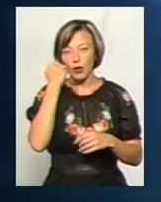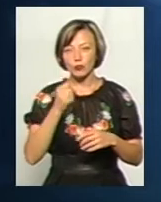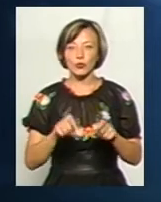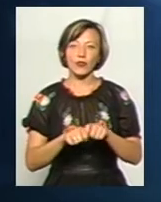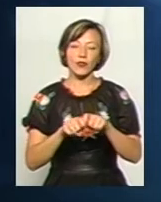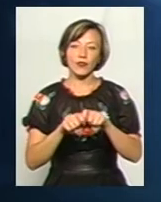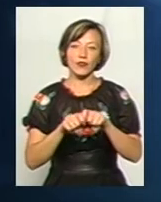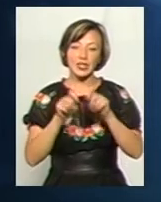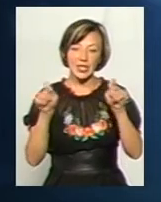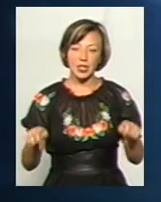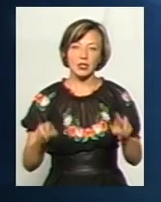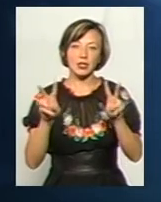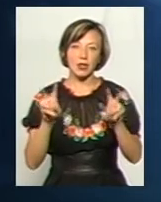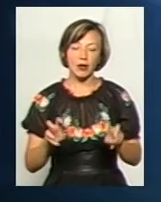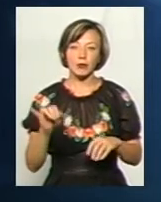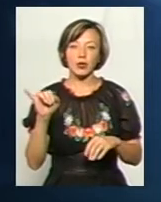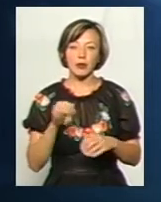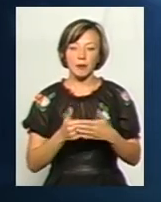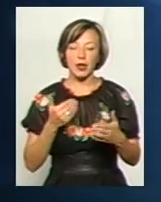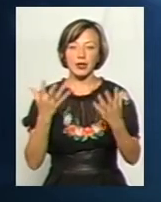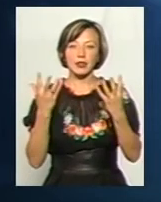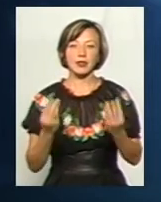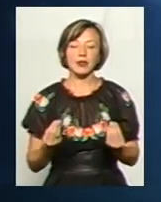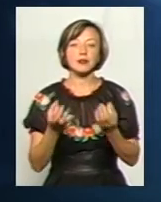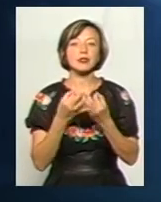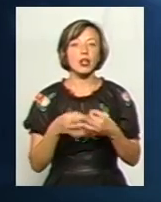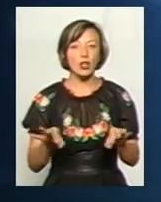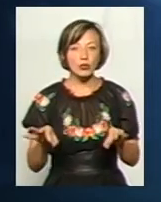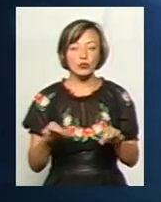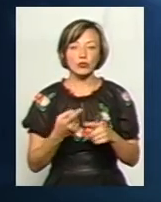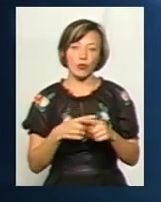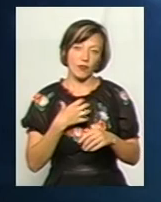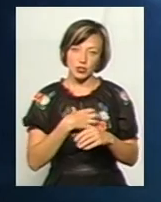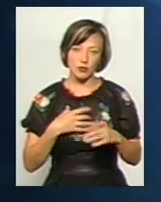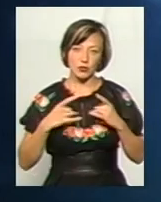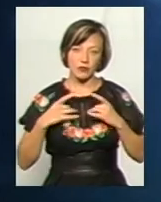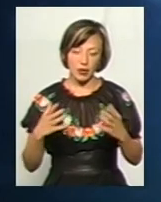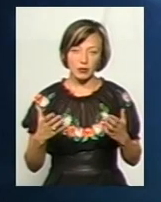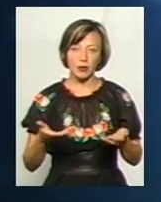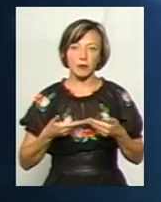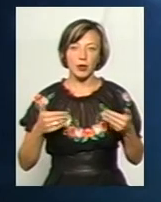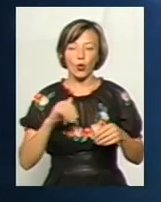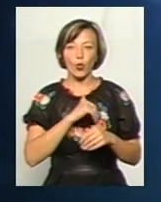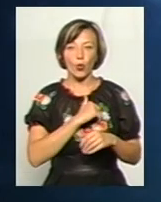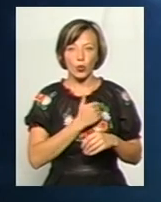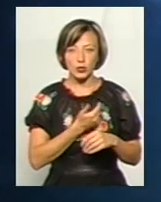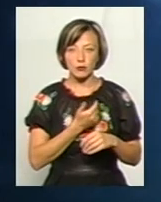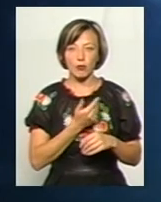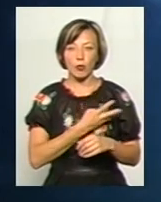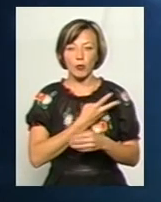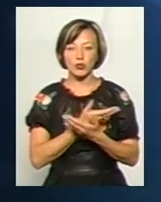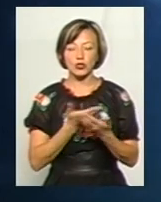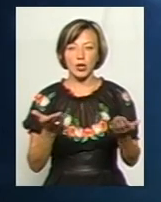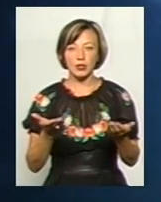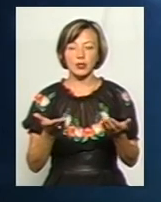відкрили з нами цю тему. І вперед Дня Незалежності, цього важливого свята, ми хочемо побажати